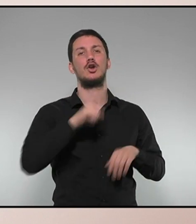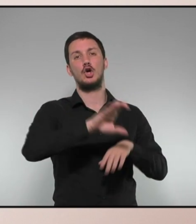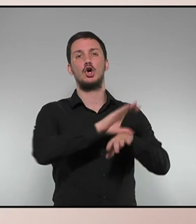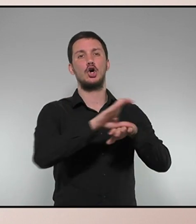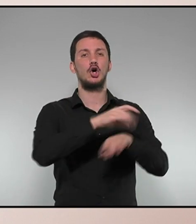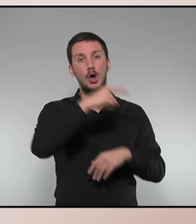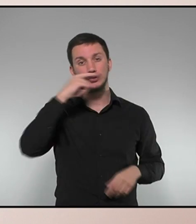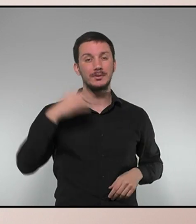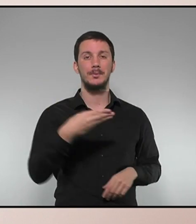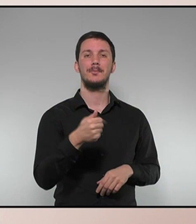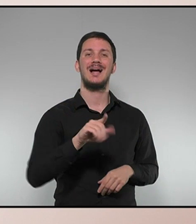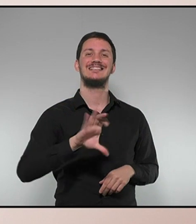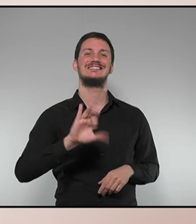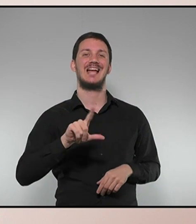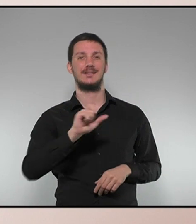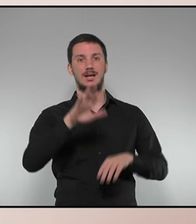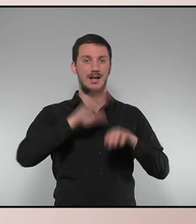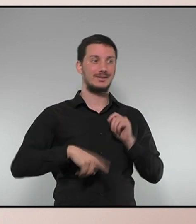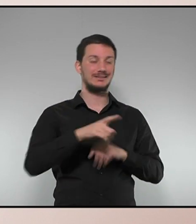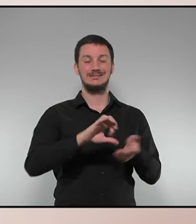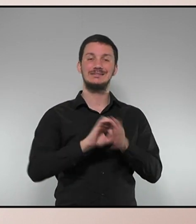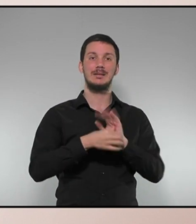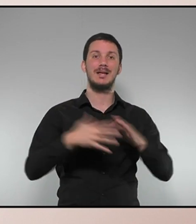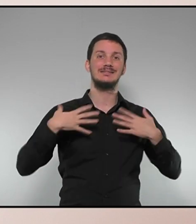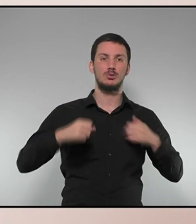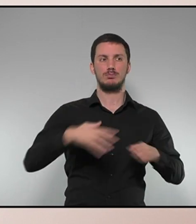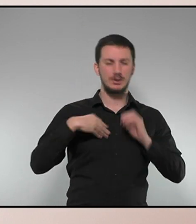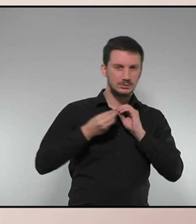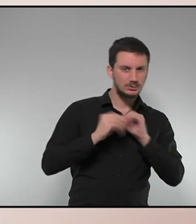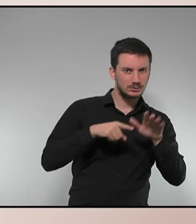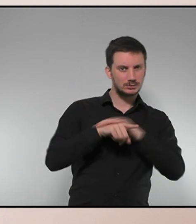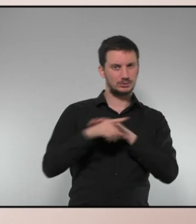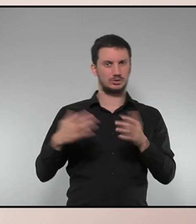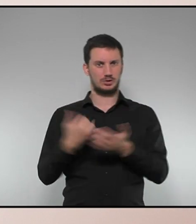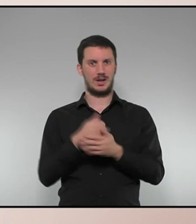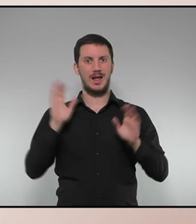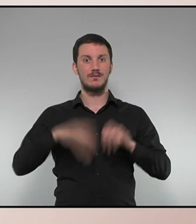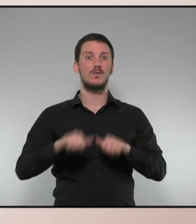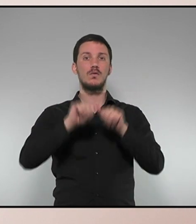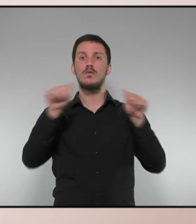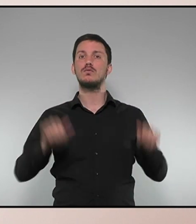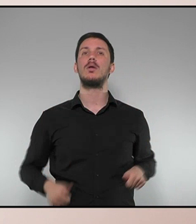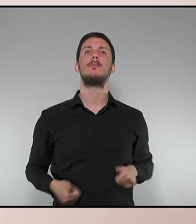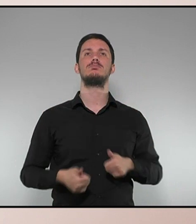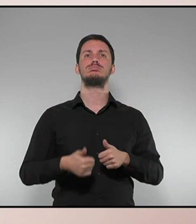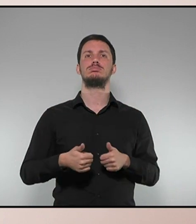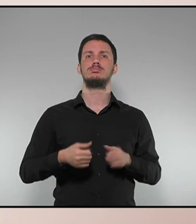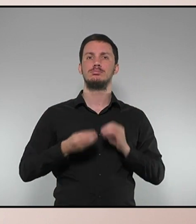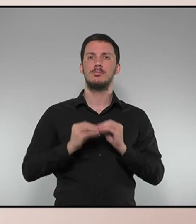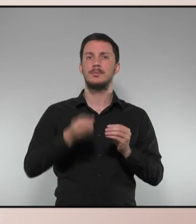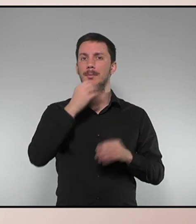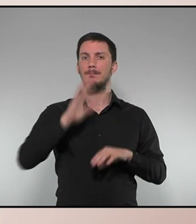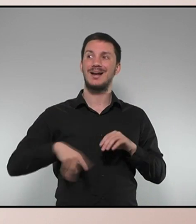afrontar els reptes immediats del sistema de salut que, de forma, evidentment, legítima, avui molts professionals